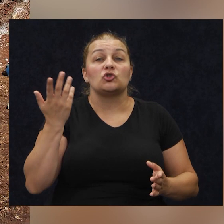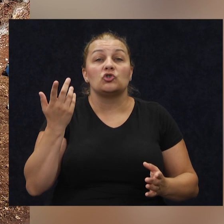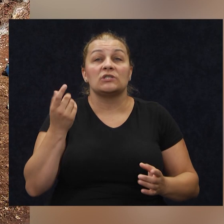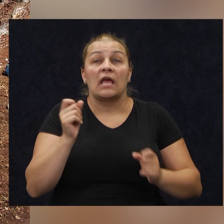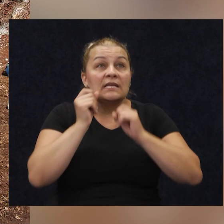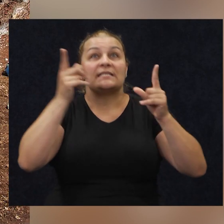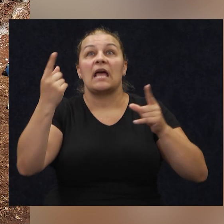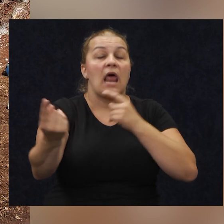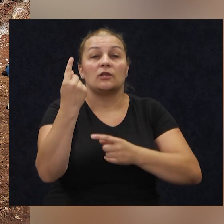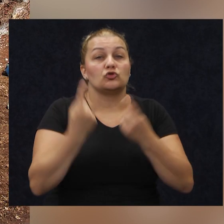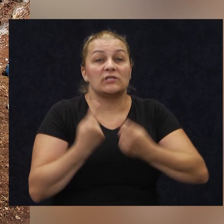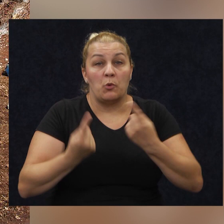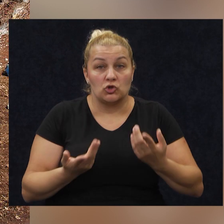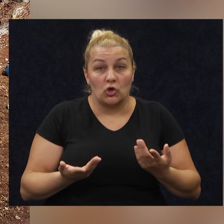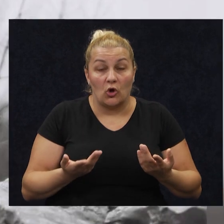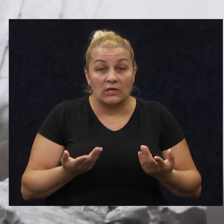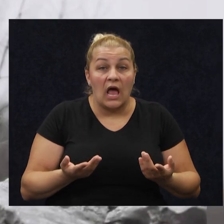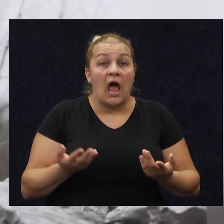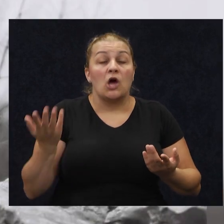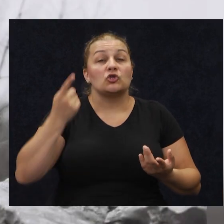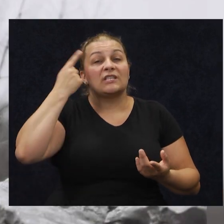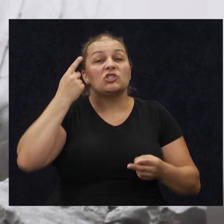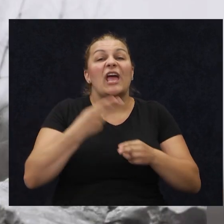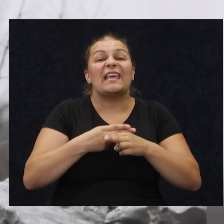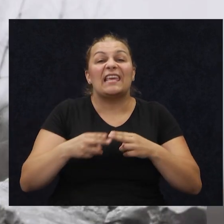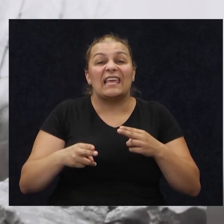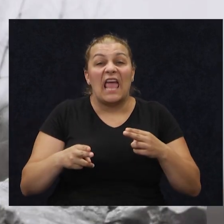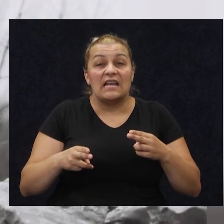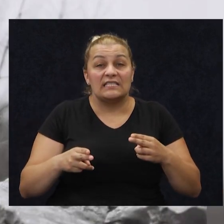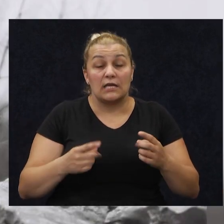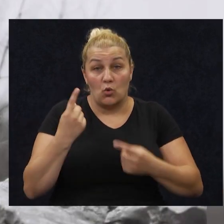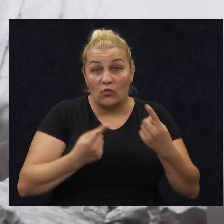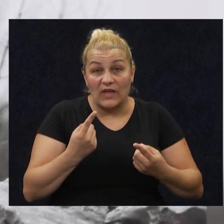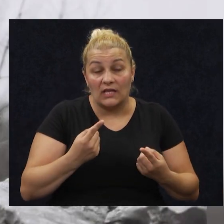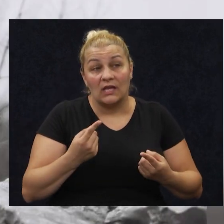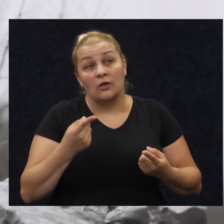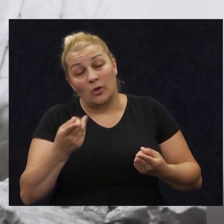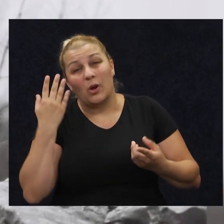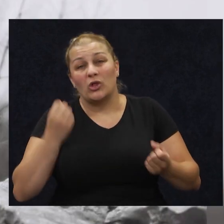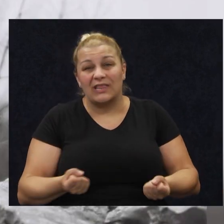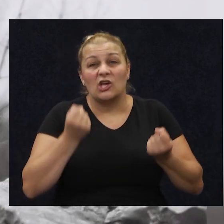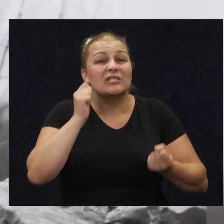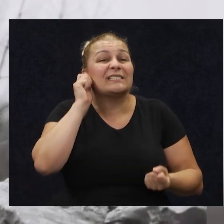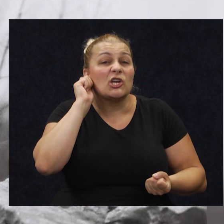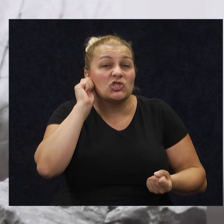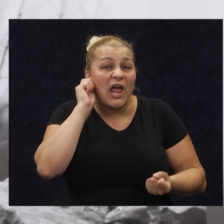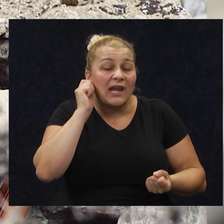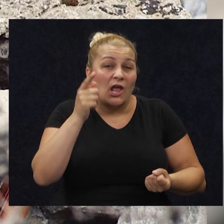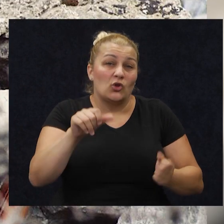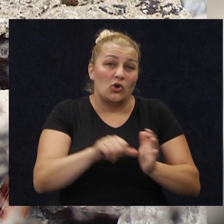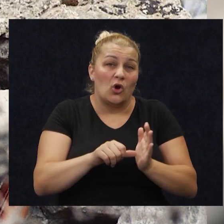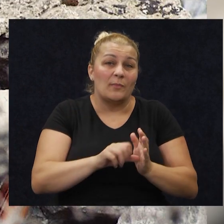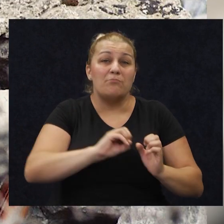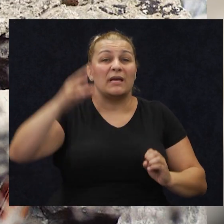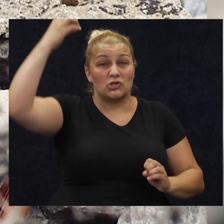iznenađenja. A što se tiče higijenskih uvjeta, znači, oni su bili pogotovo teški za žene, to je normalno bilo bez